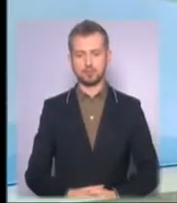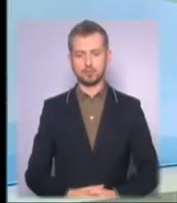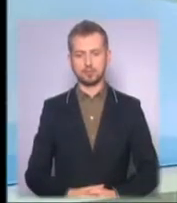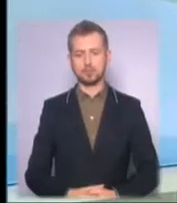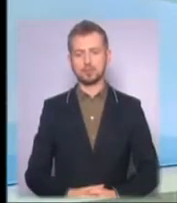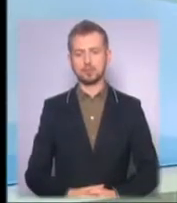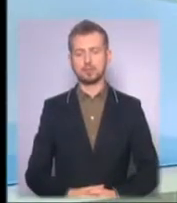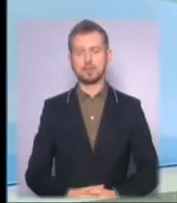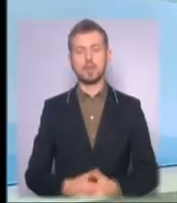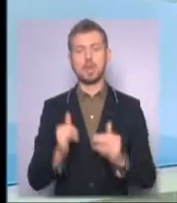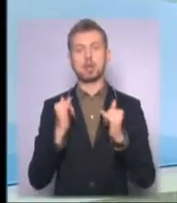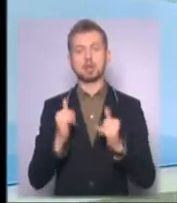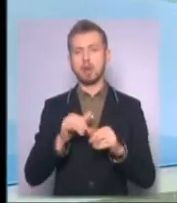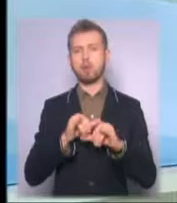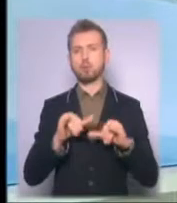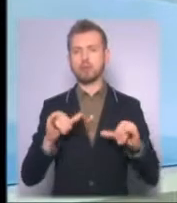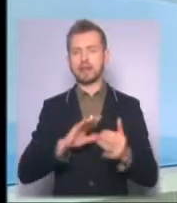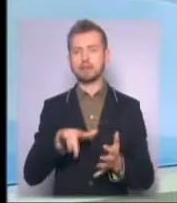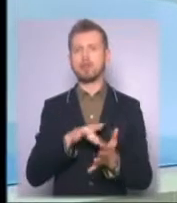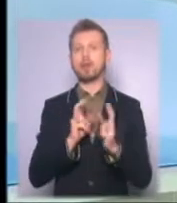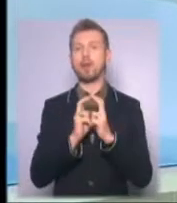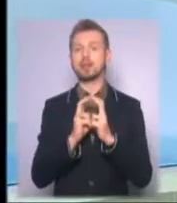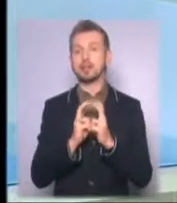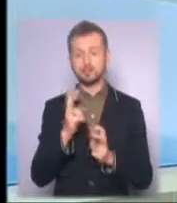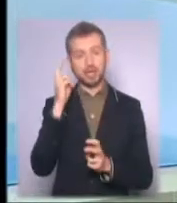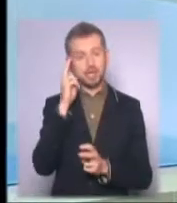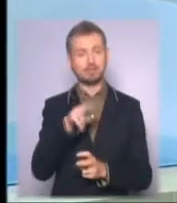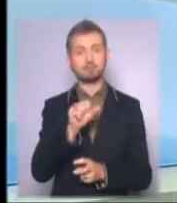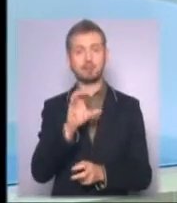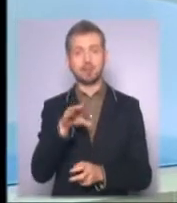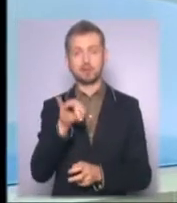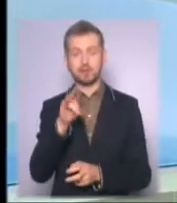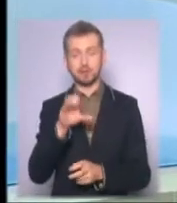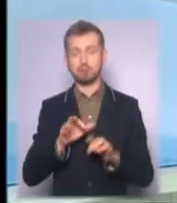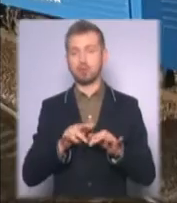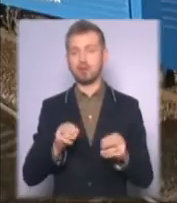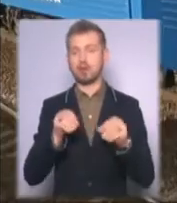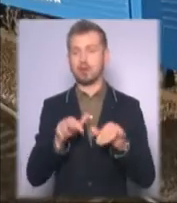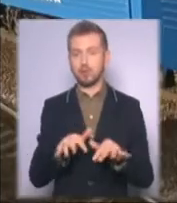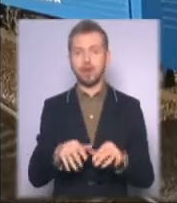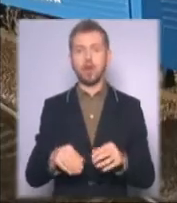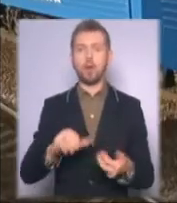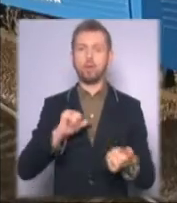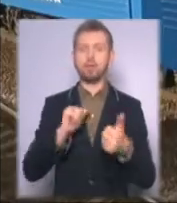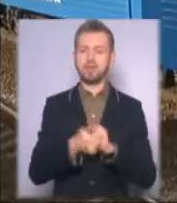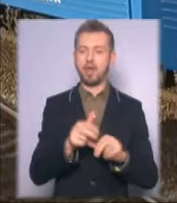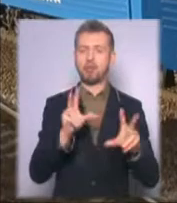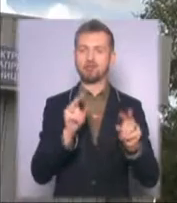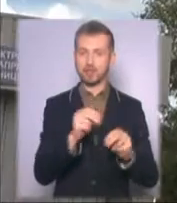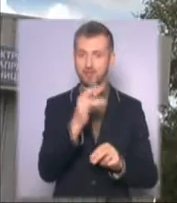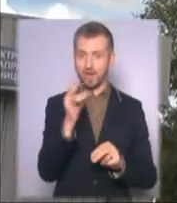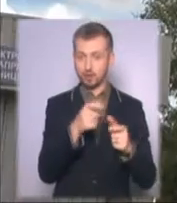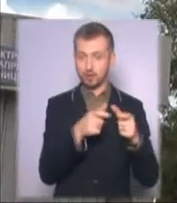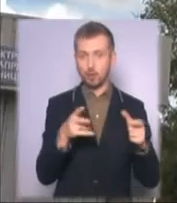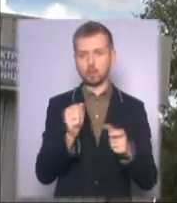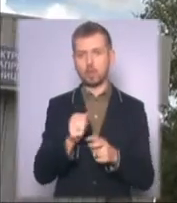Для популяризації міської електрички Київпас-Транс проводить акцію «Обміня щасливий разовий квиток на призний квиток на місяць».